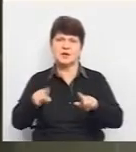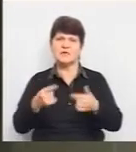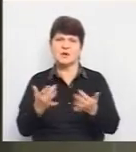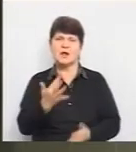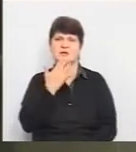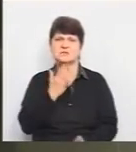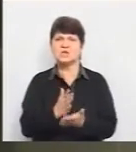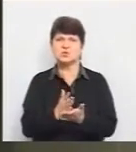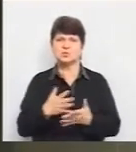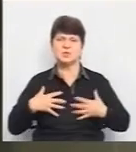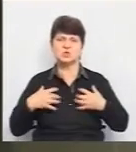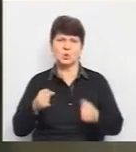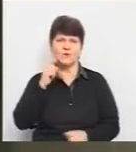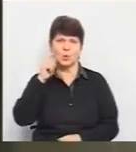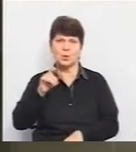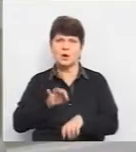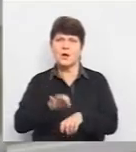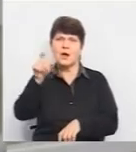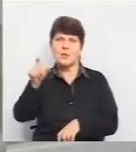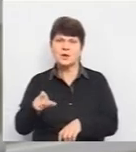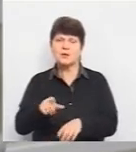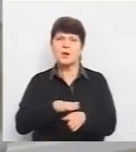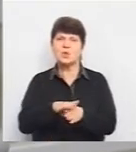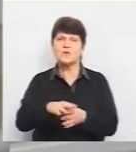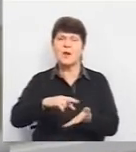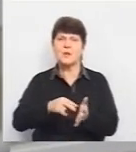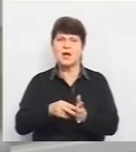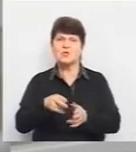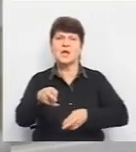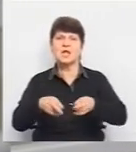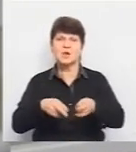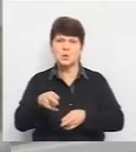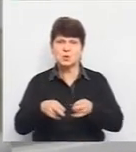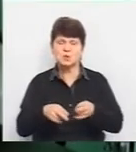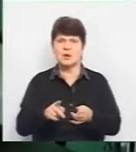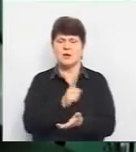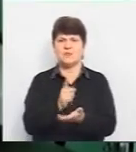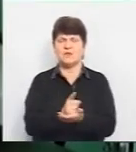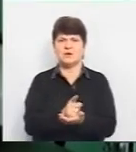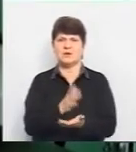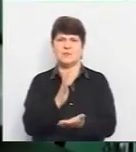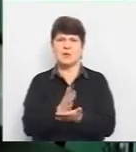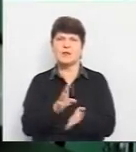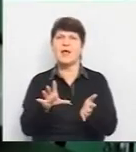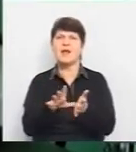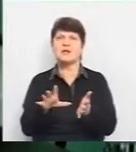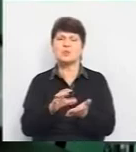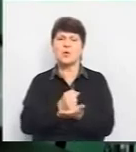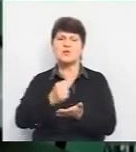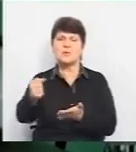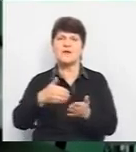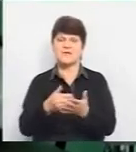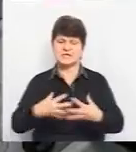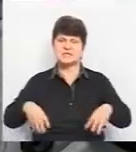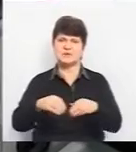Національної служби здоров'я України, пацієнти, яким проводять планові хірургічні втручання, повинні мати електронне направлення від сімейного